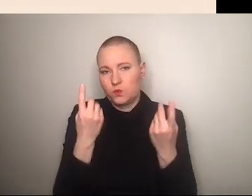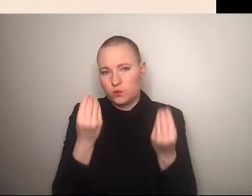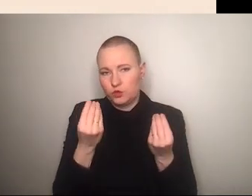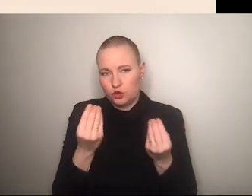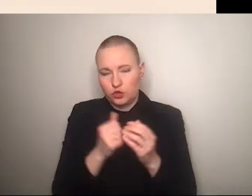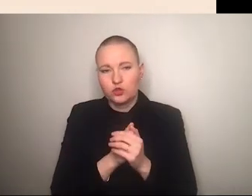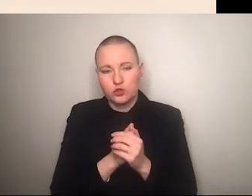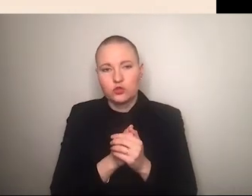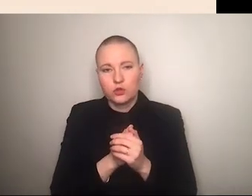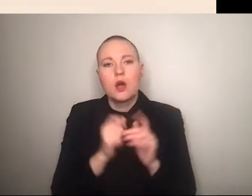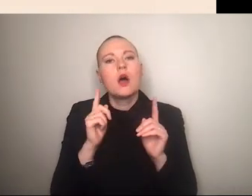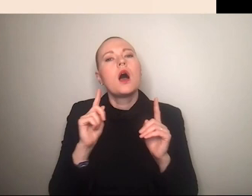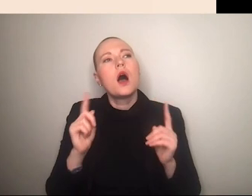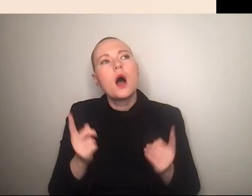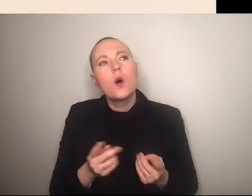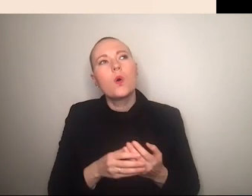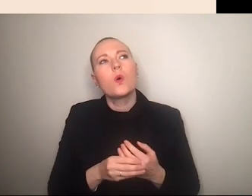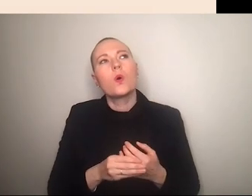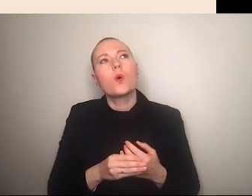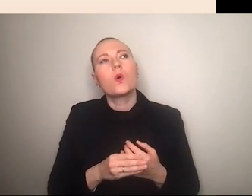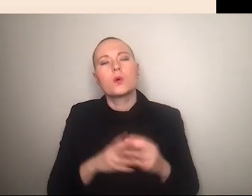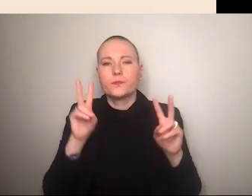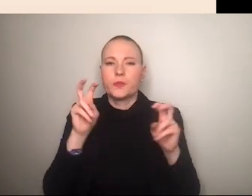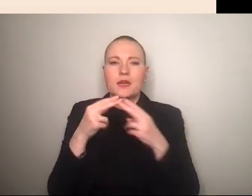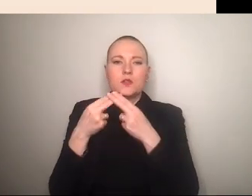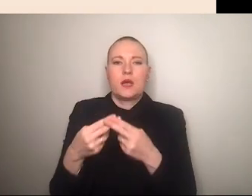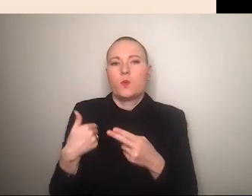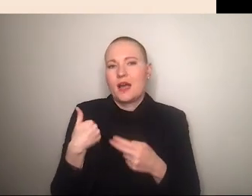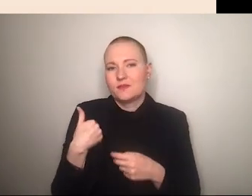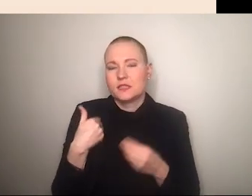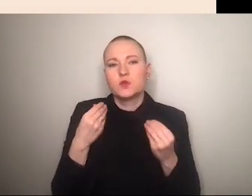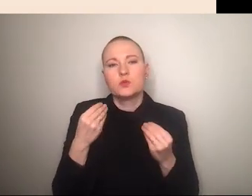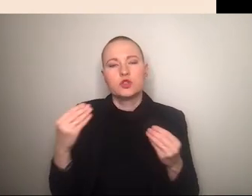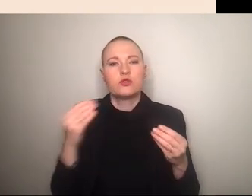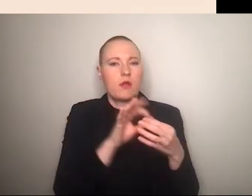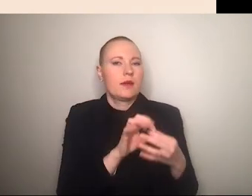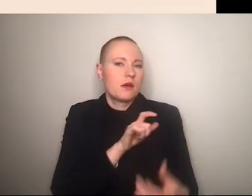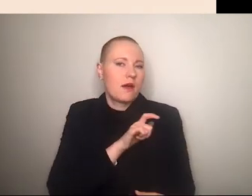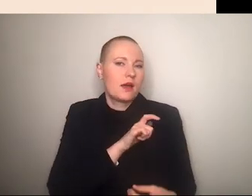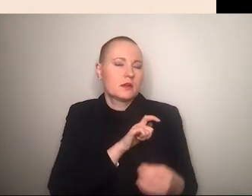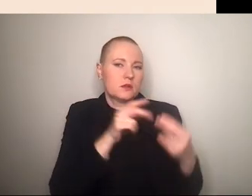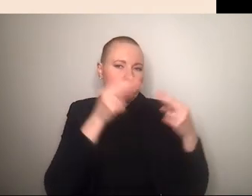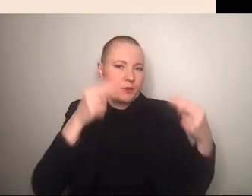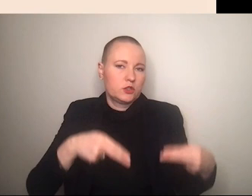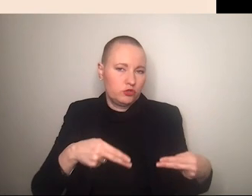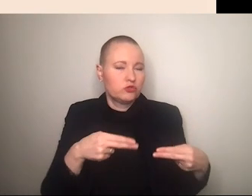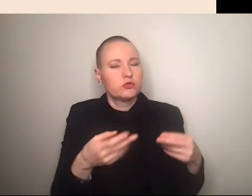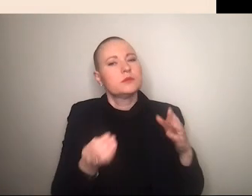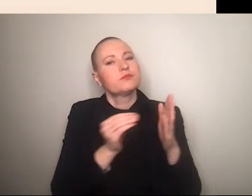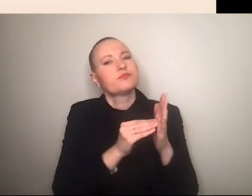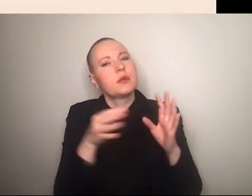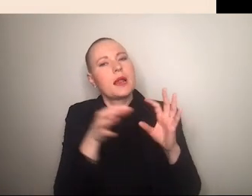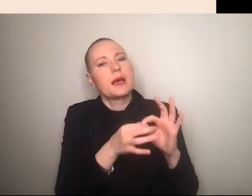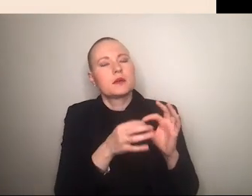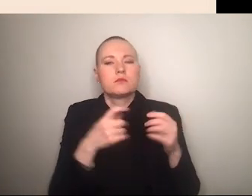die sogenannten schwert war es verlinken häufig zu ihrem eigenen webshop wo sie irgendwie kleidung